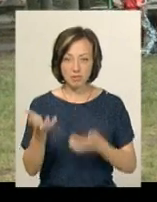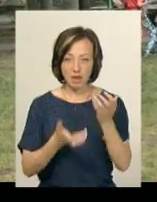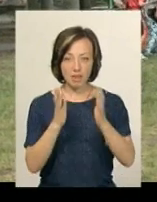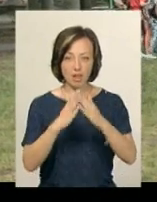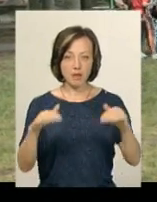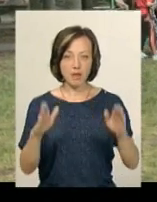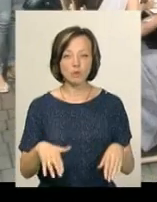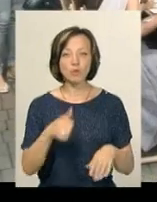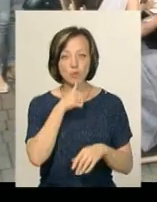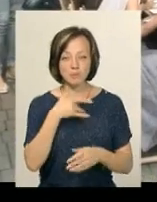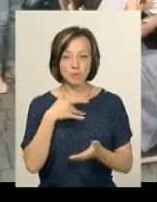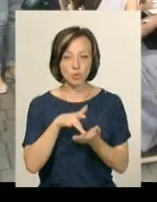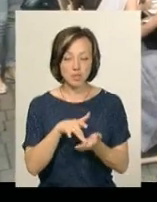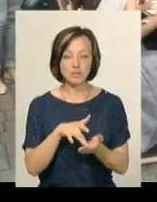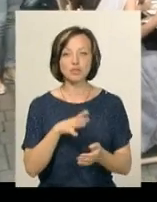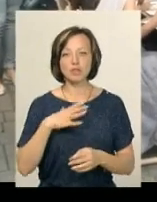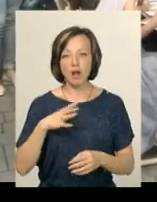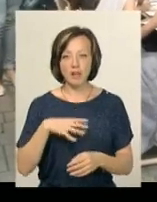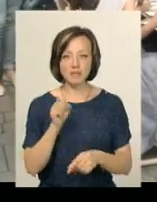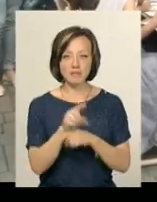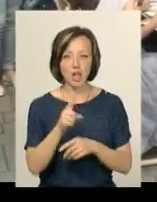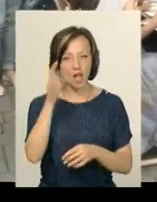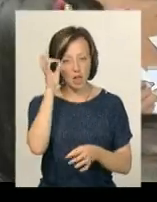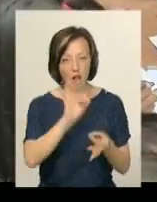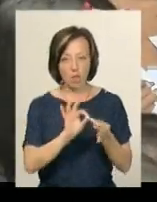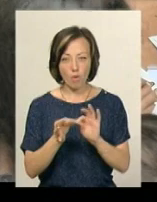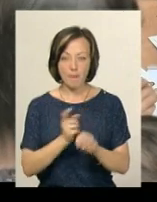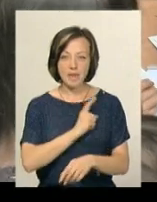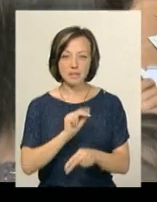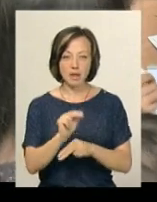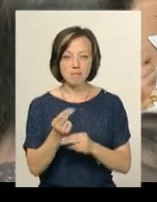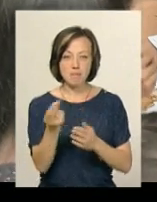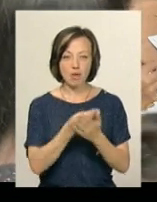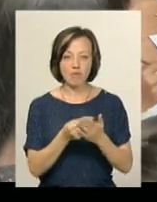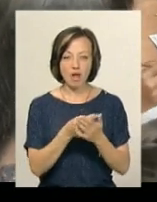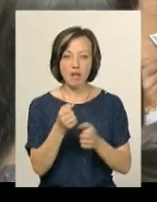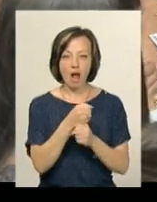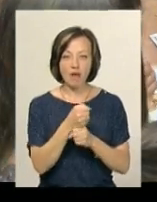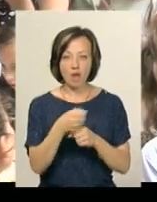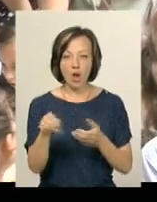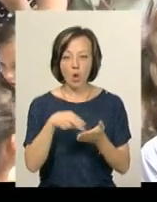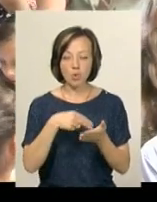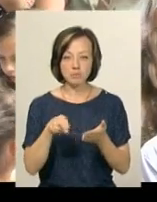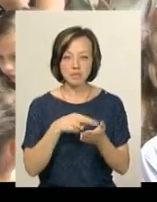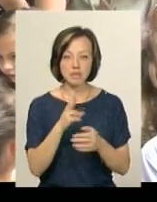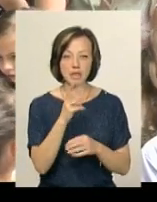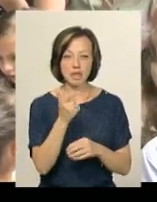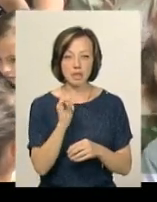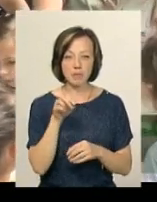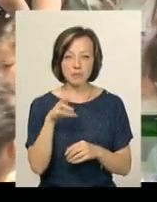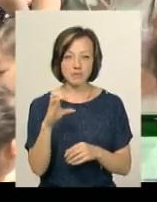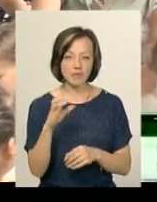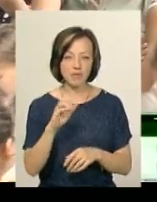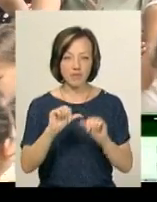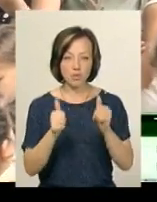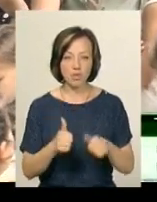себе в спортивному туризмі, чекали завдання на логіку і майстер-класи з малювання кавою та розпису гіпсових фігурок. Вони під силу будь-якому